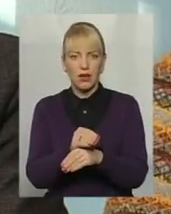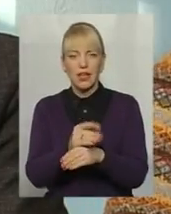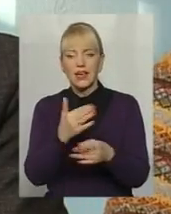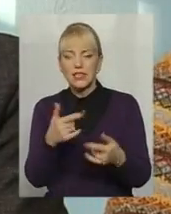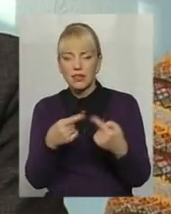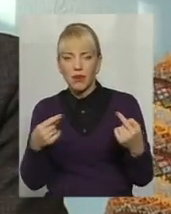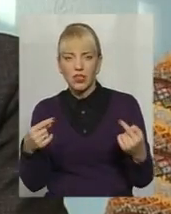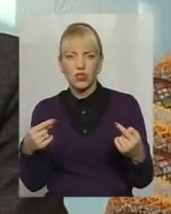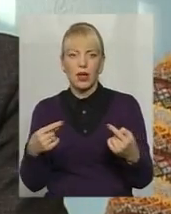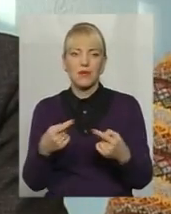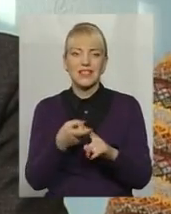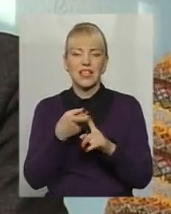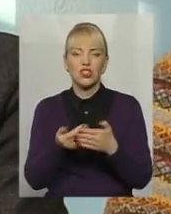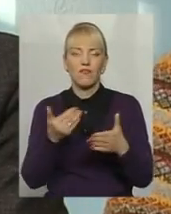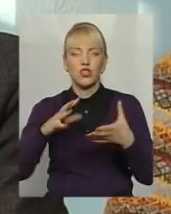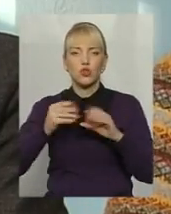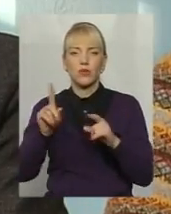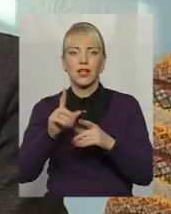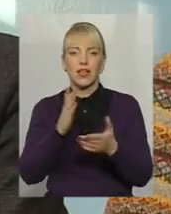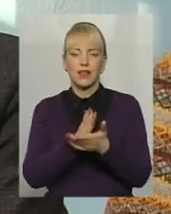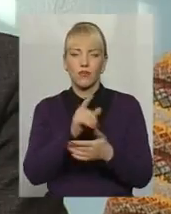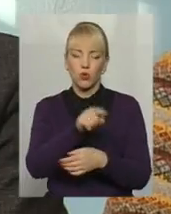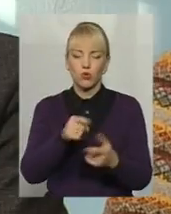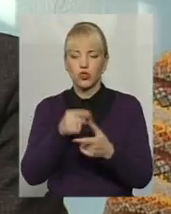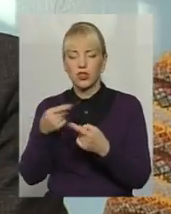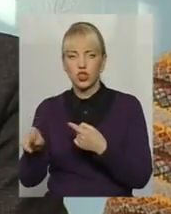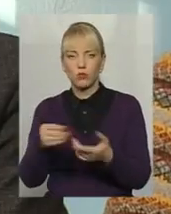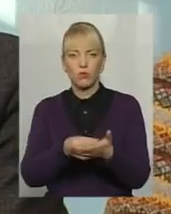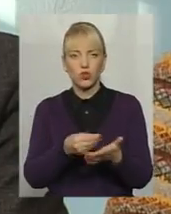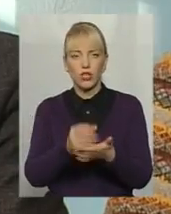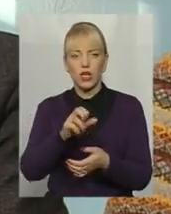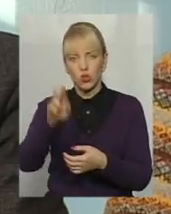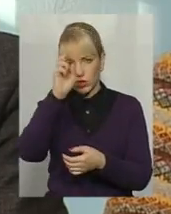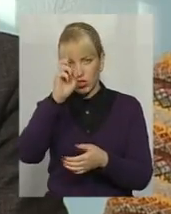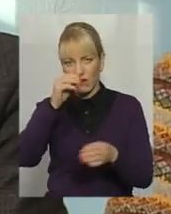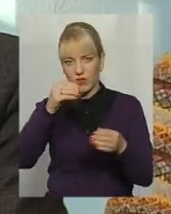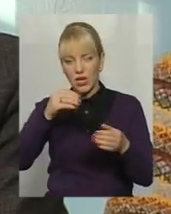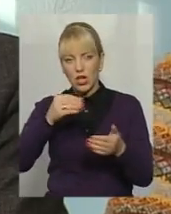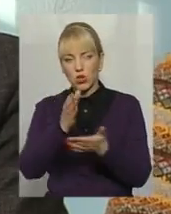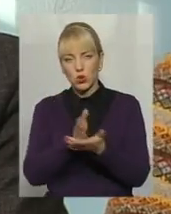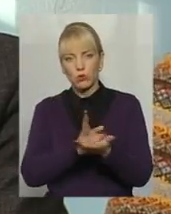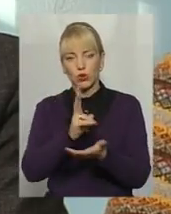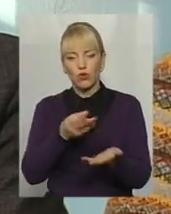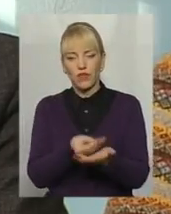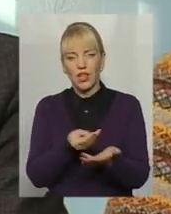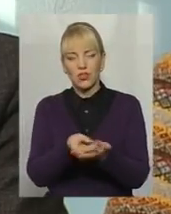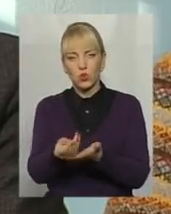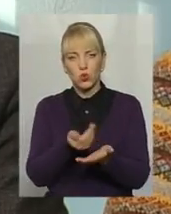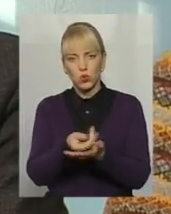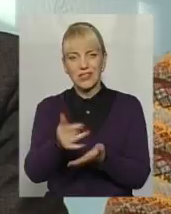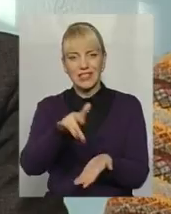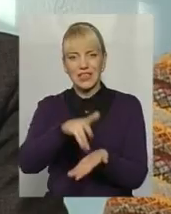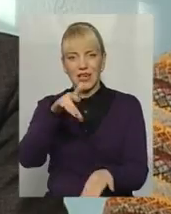суми коштів, яка знаходиться в тому чи іншому бюджеті. Щодо державних службовців, які фінансуються з центрального бюджету,